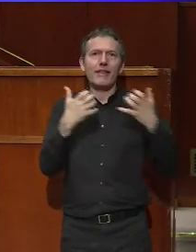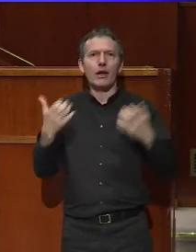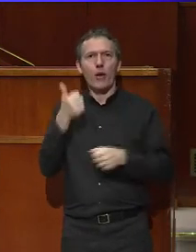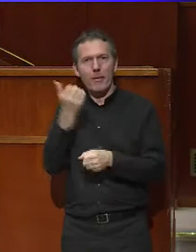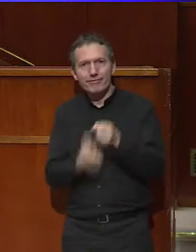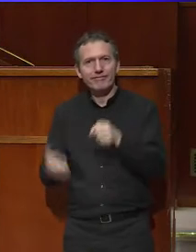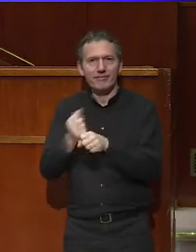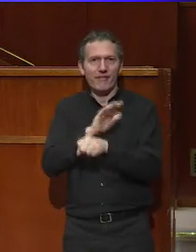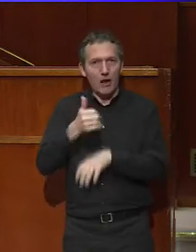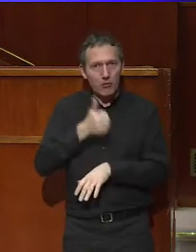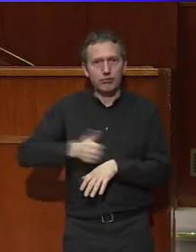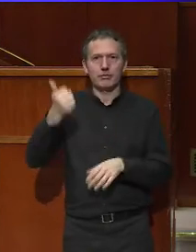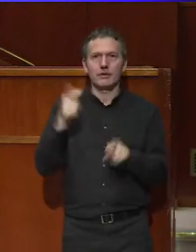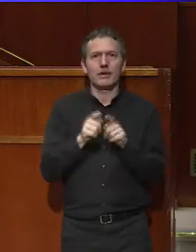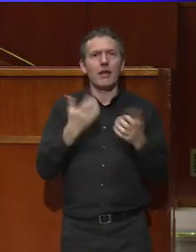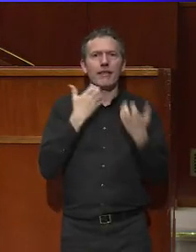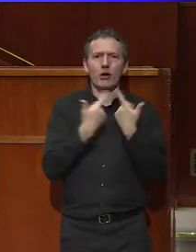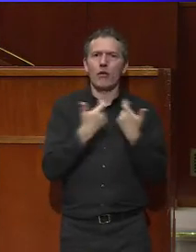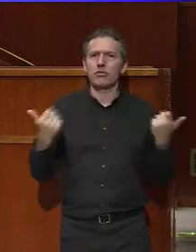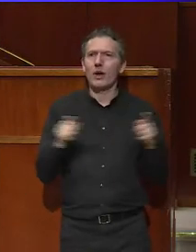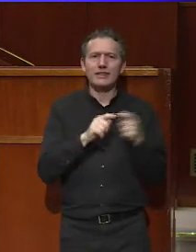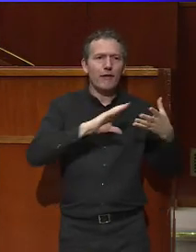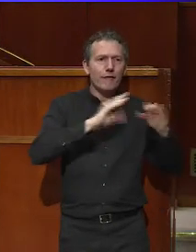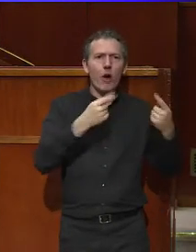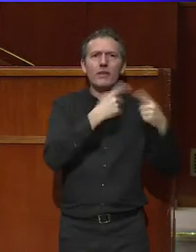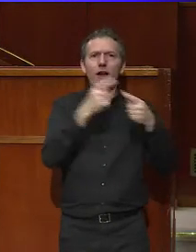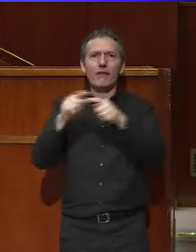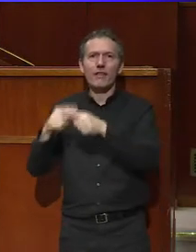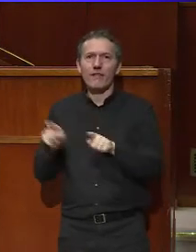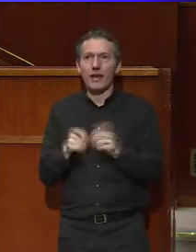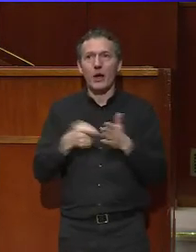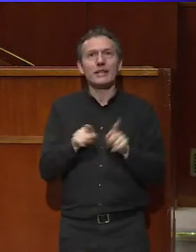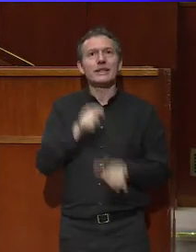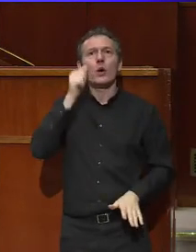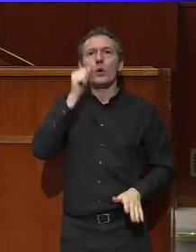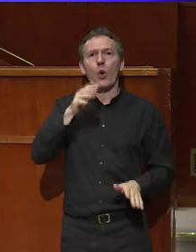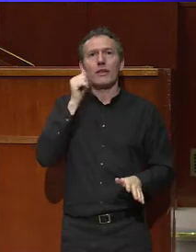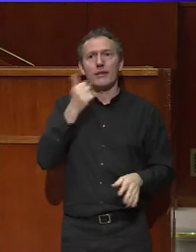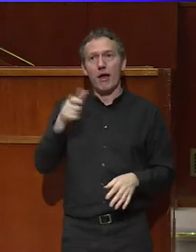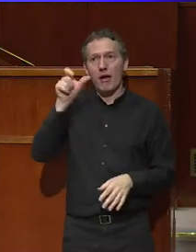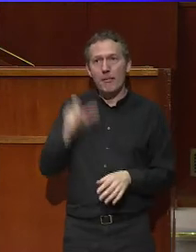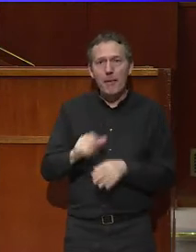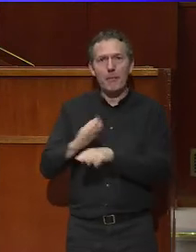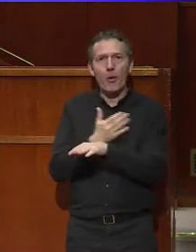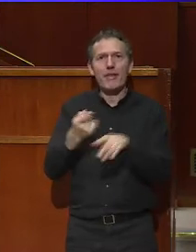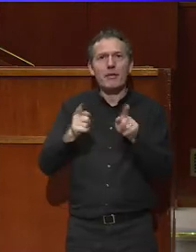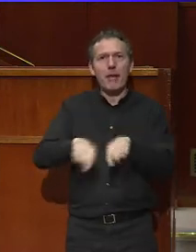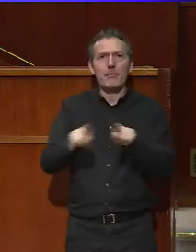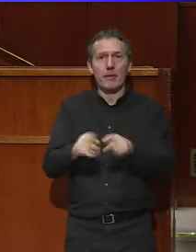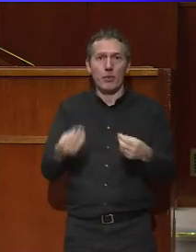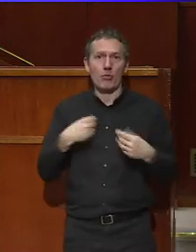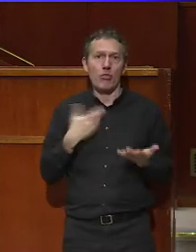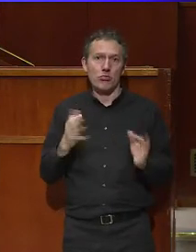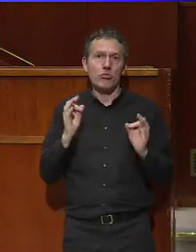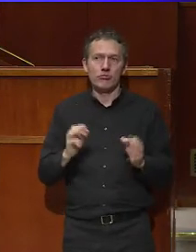sera variable, contempler sans répit les mêmes formes, c'est entendre quotidiennement le même poète, il y a de quoi rendre odieux.